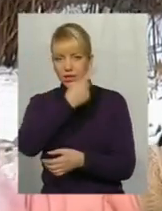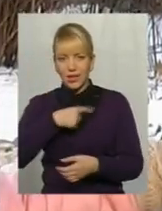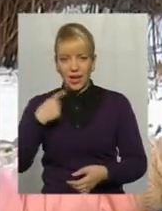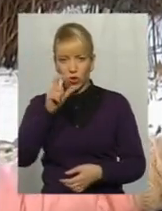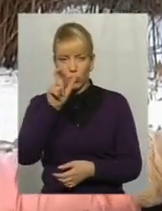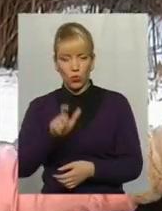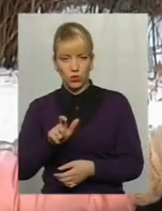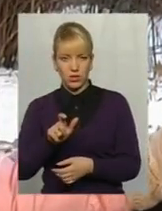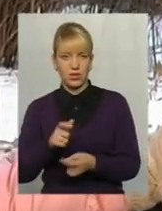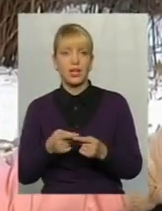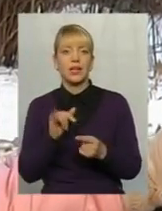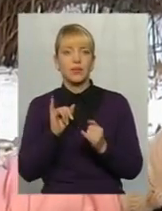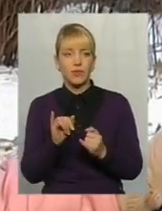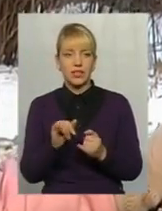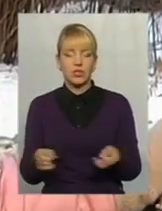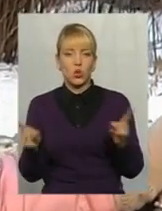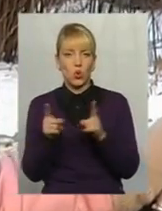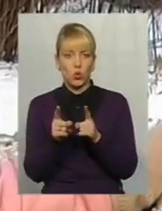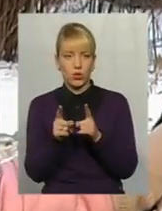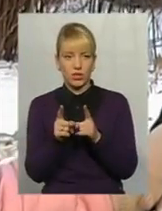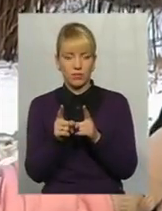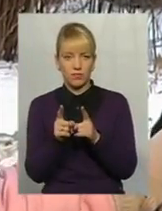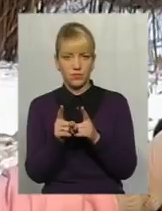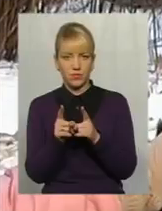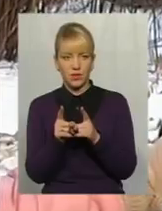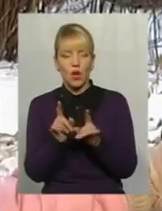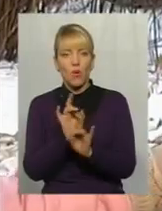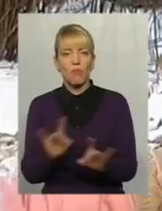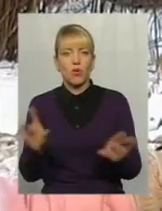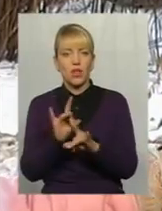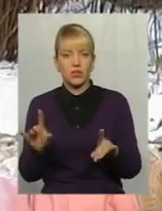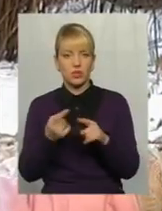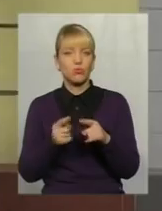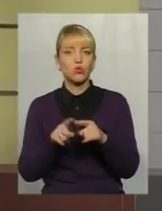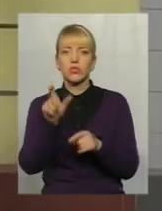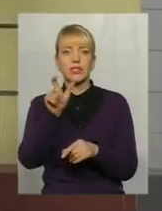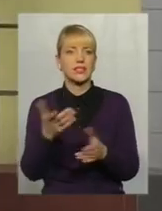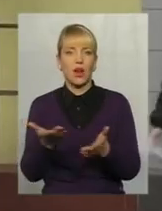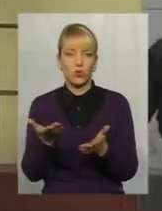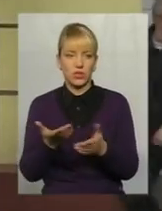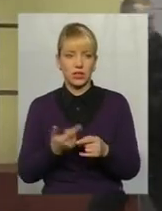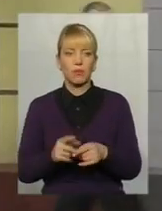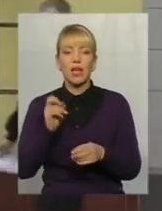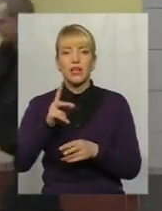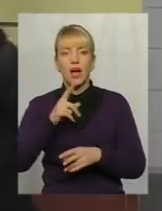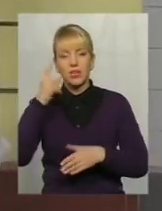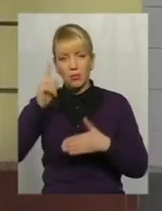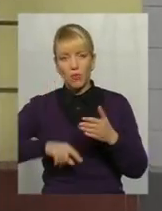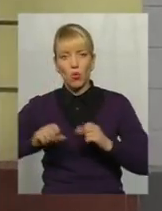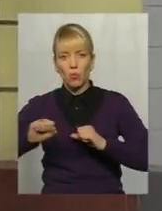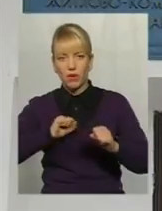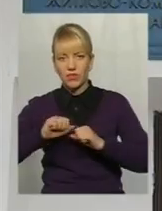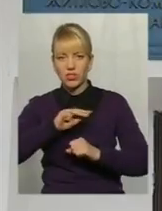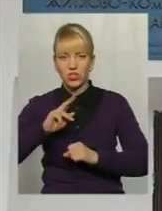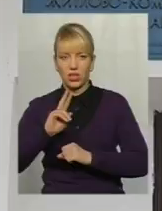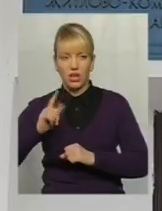з коротким, так би мовити, поясненням, що це за людина. Як запевняють в управлінні житлово-комунального